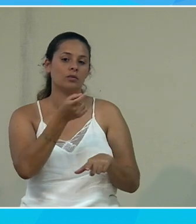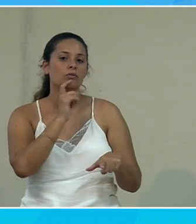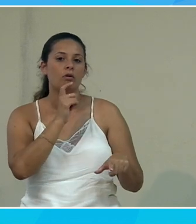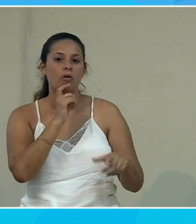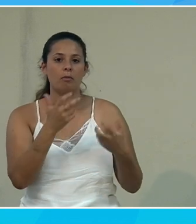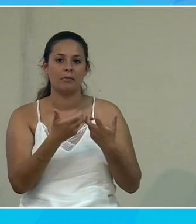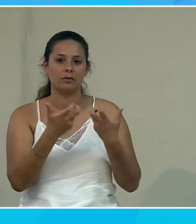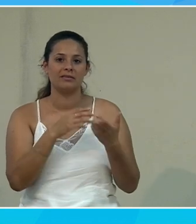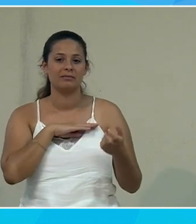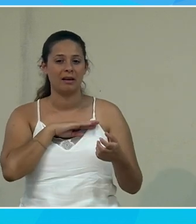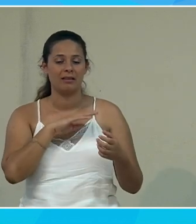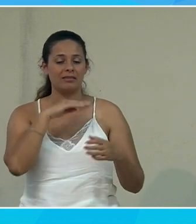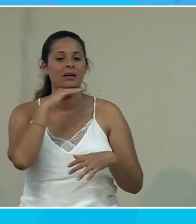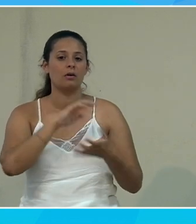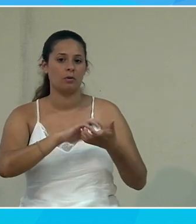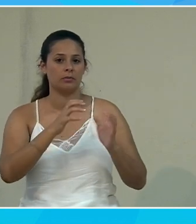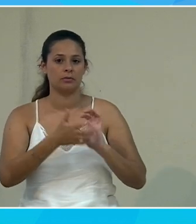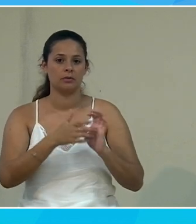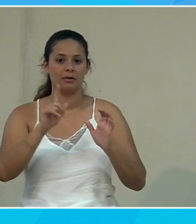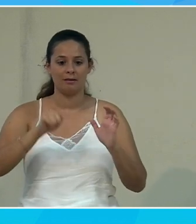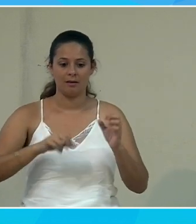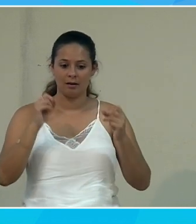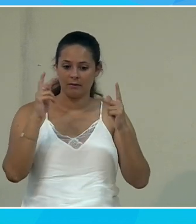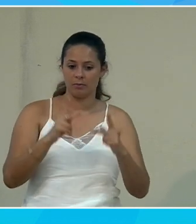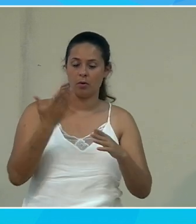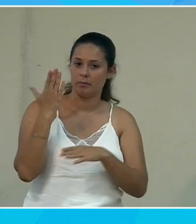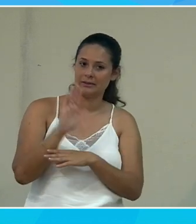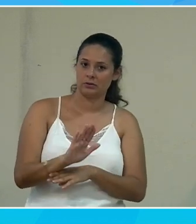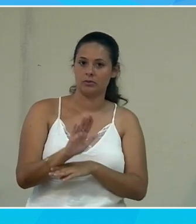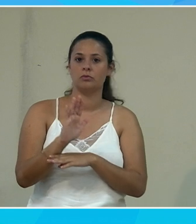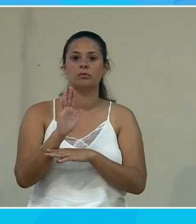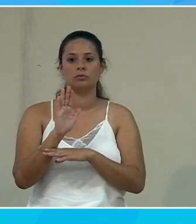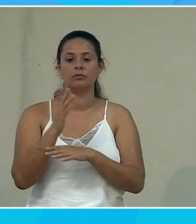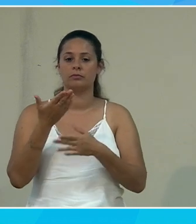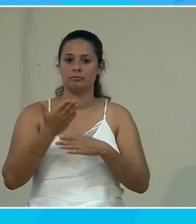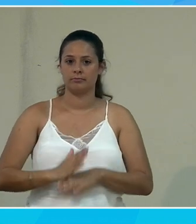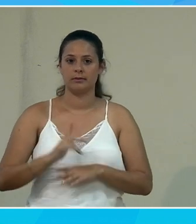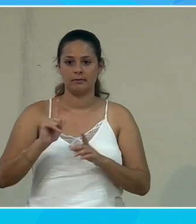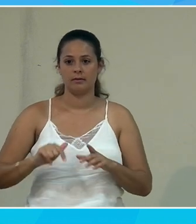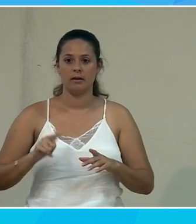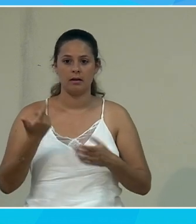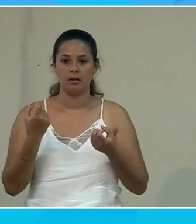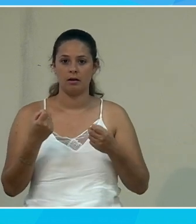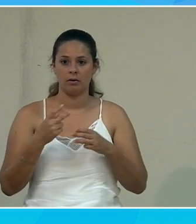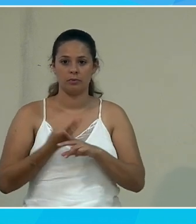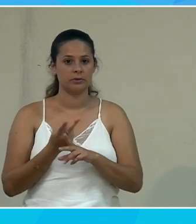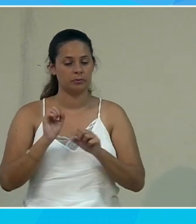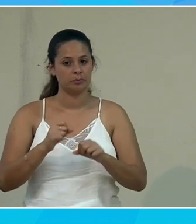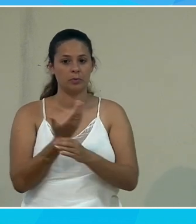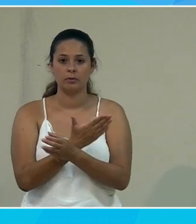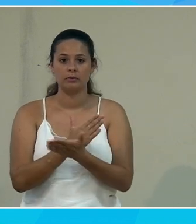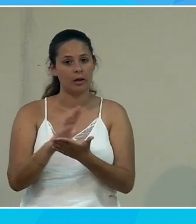exemple que c'était très compliqué de mettre du citrage sur un événement sur une présentation en définitive on a un outil qui permet de le faire gratuitement